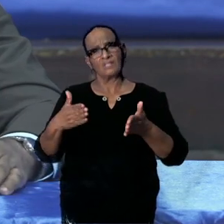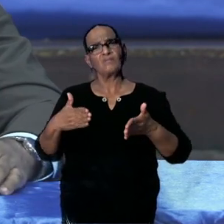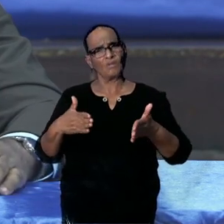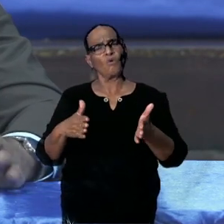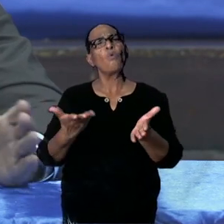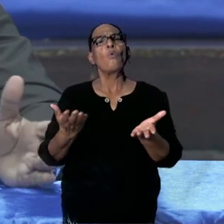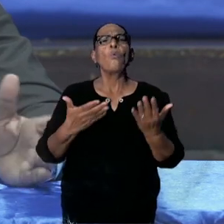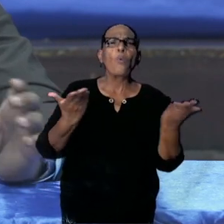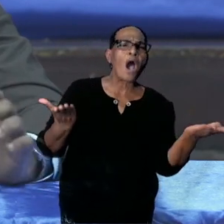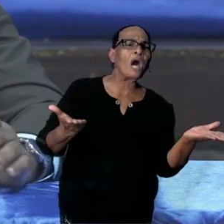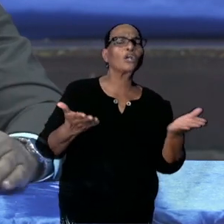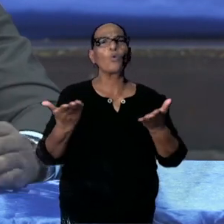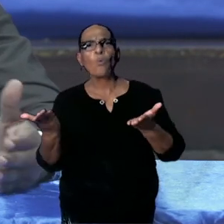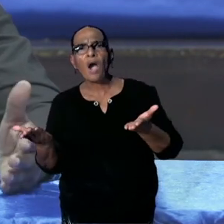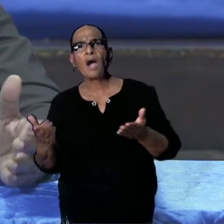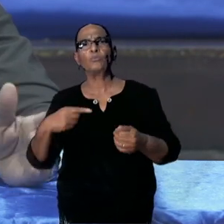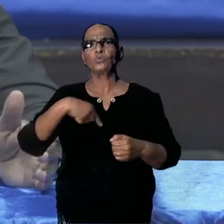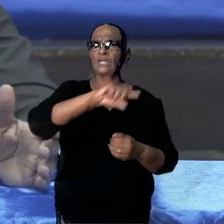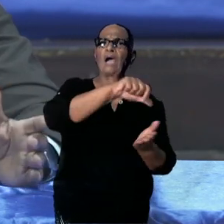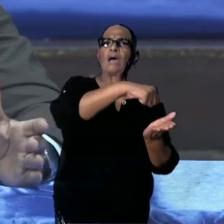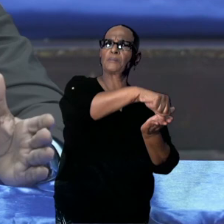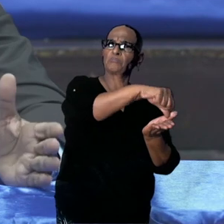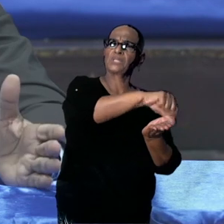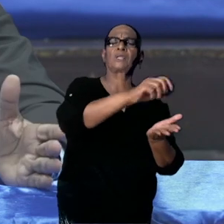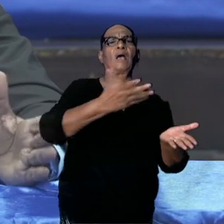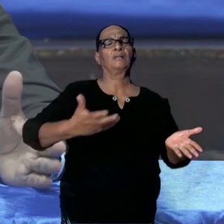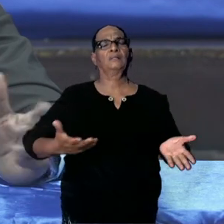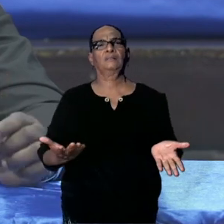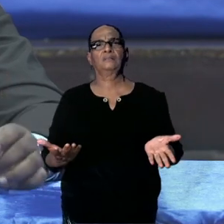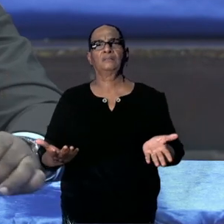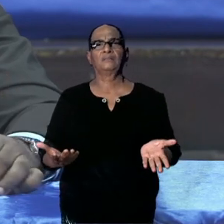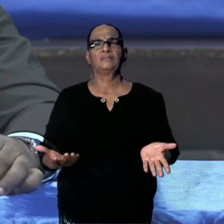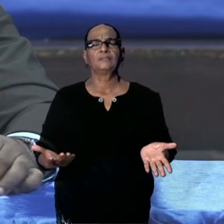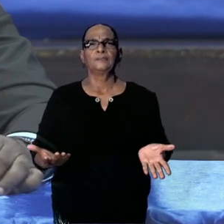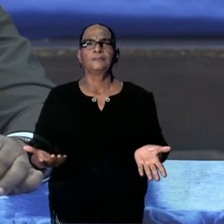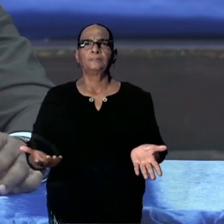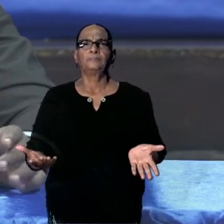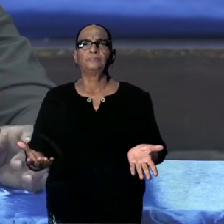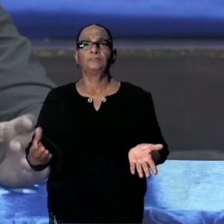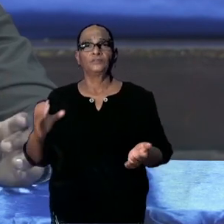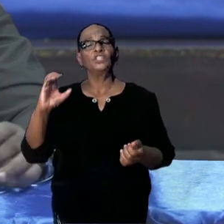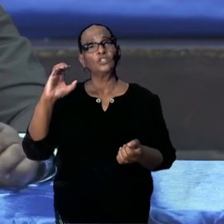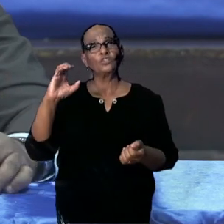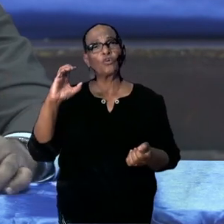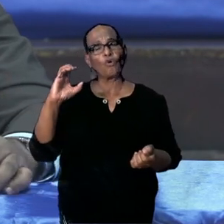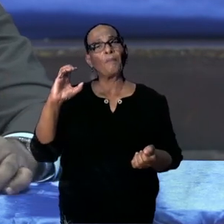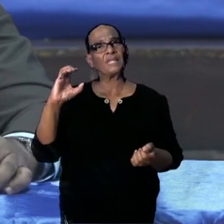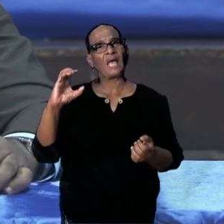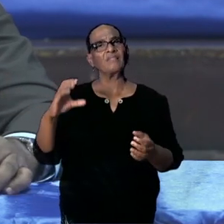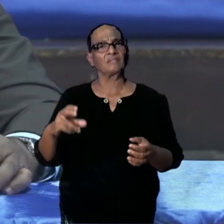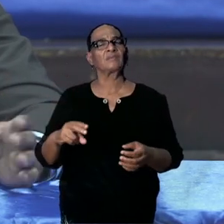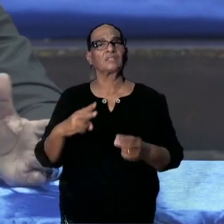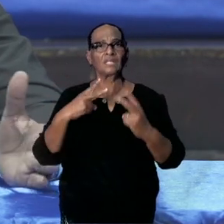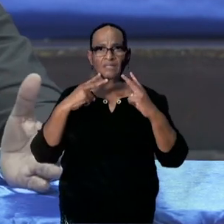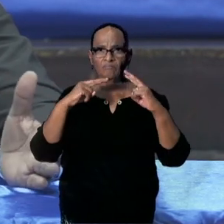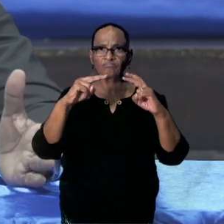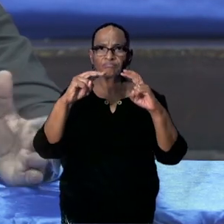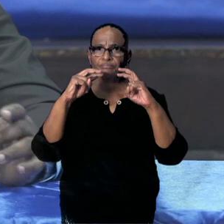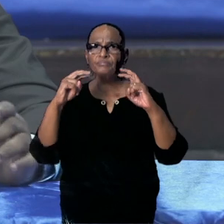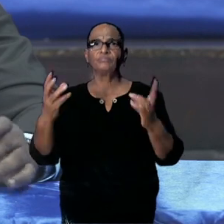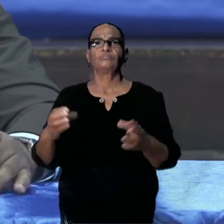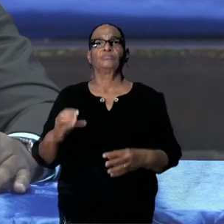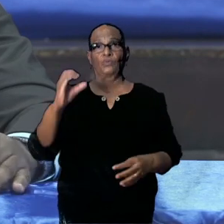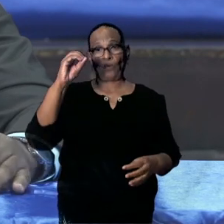wegen zijn open. Bijvoorbeeld misschien de commandant die daar de eenheid leidt. Of via